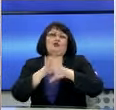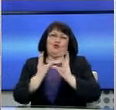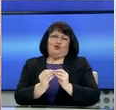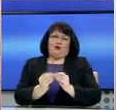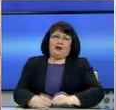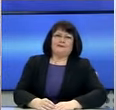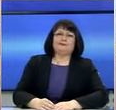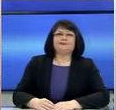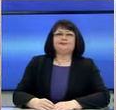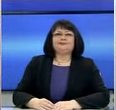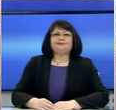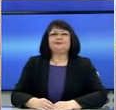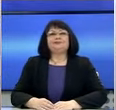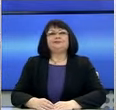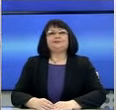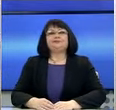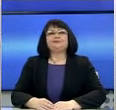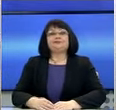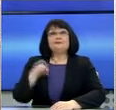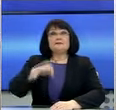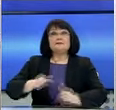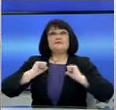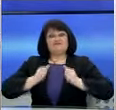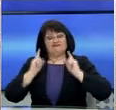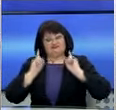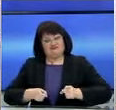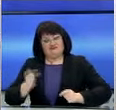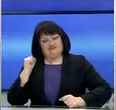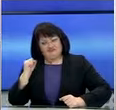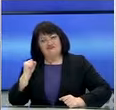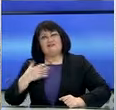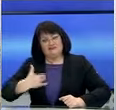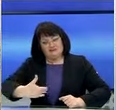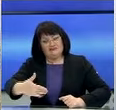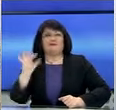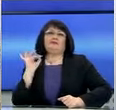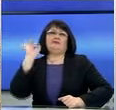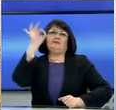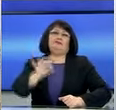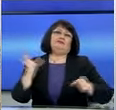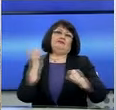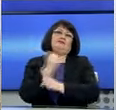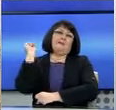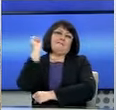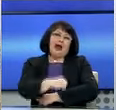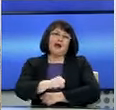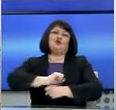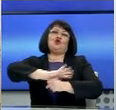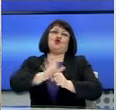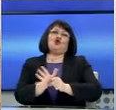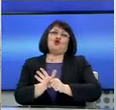Η μεγάλη εικόνα παραμένει και αυτή είναι η αποφασιστικότητά μας. Να βγούμε νικητές στη μάχη ενάντια στον κορονοϊό.